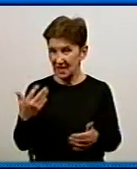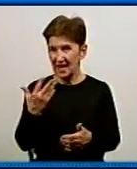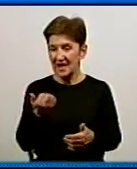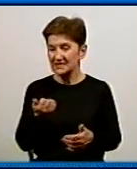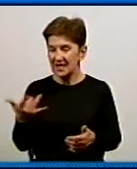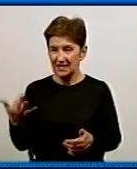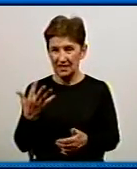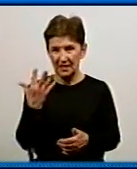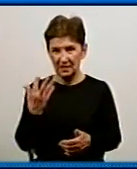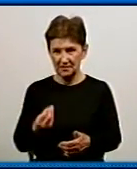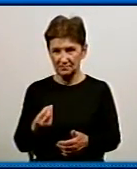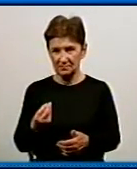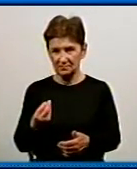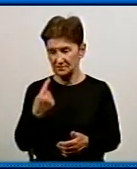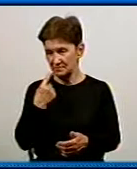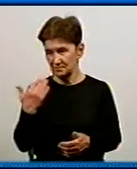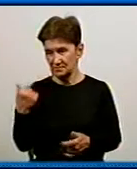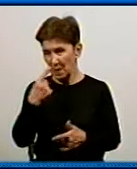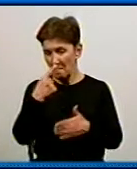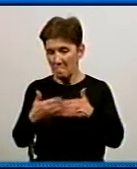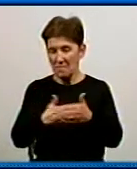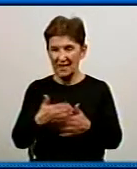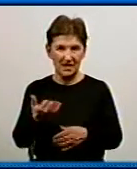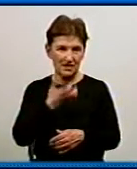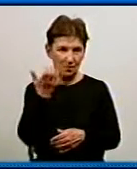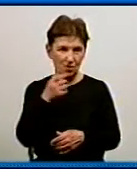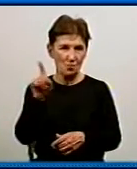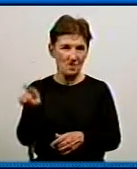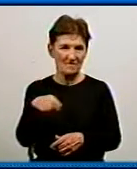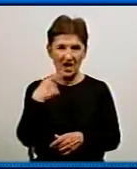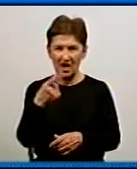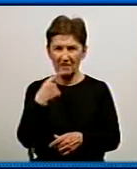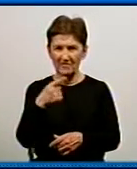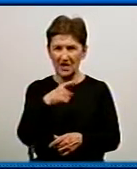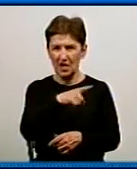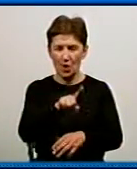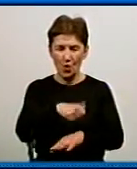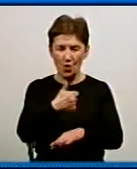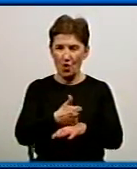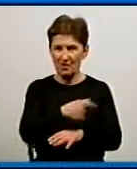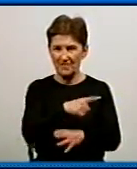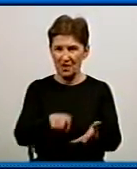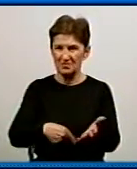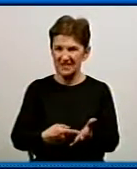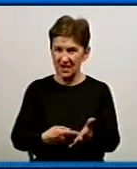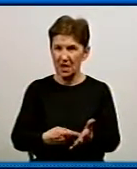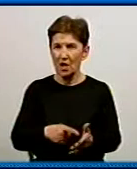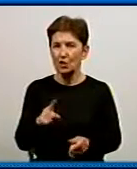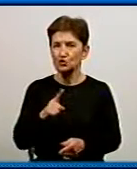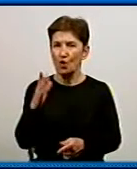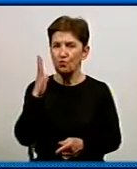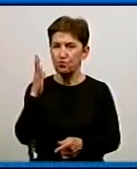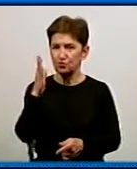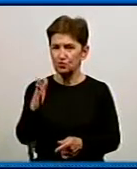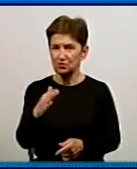кілька тижнів тому, перед теплом, ви говорили на апаратній на радіо міського голови про те, що будуть у